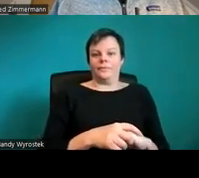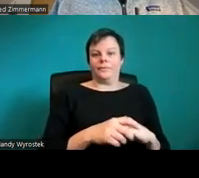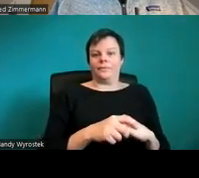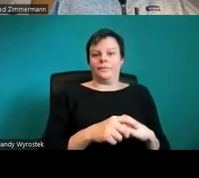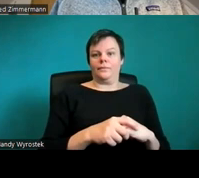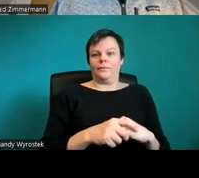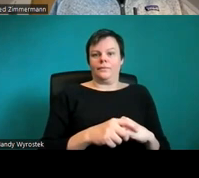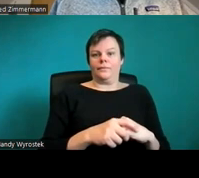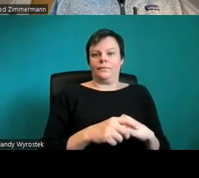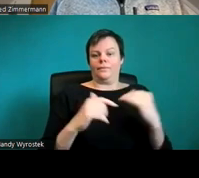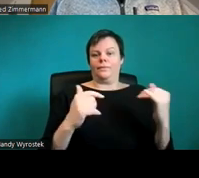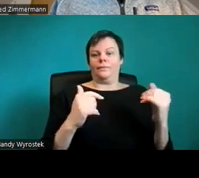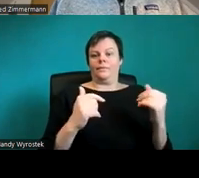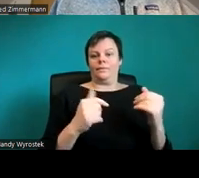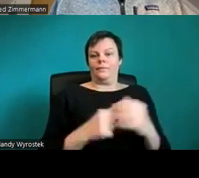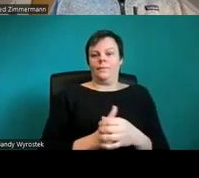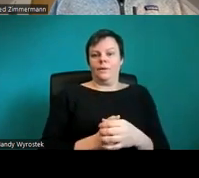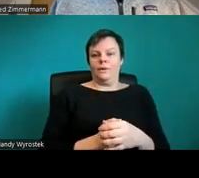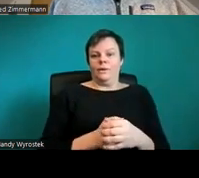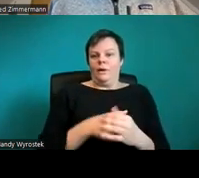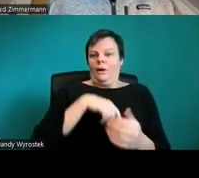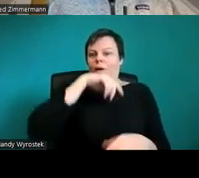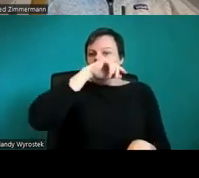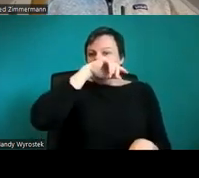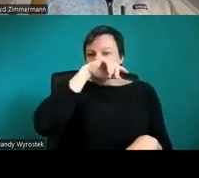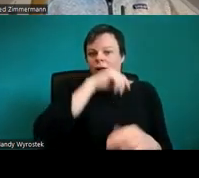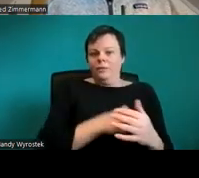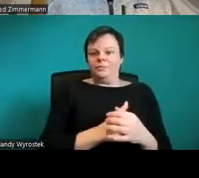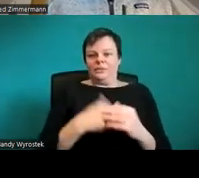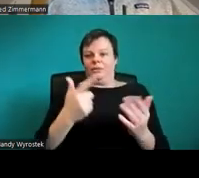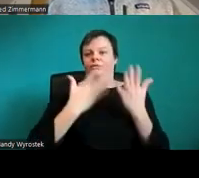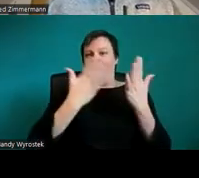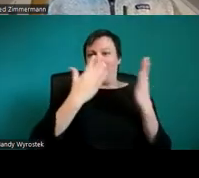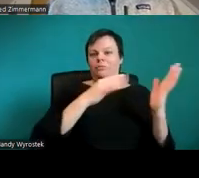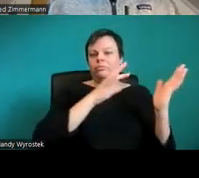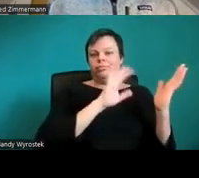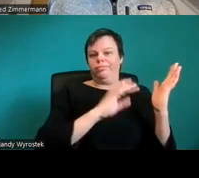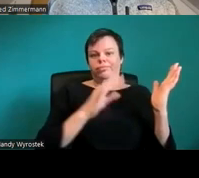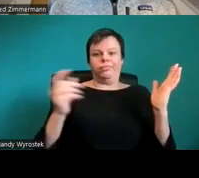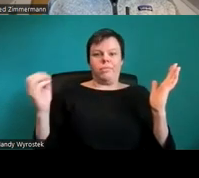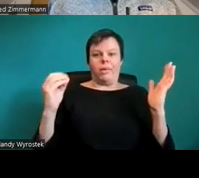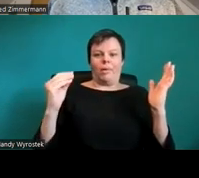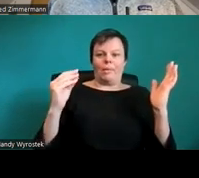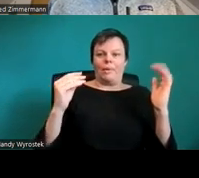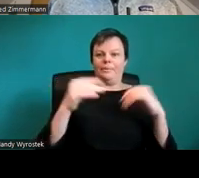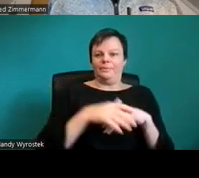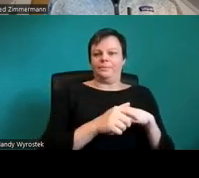Und Sie hören das Screenreader-List immer vor, bei Listen, um welches Element es sich handelt. Element 2 von